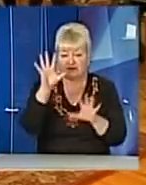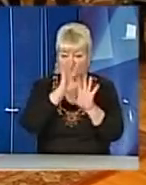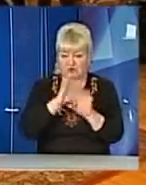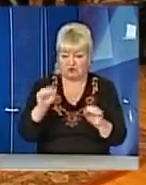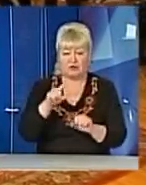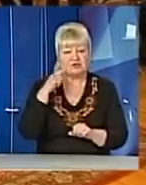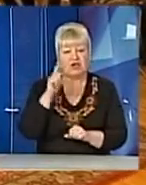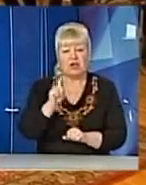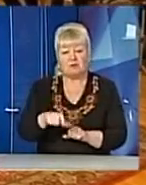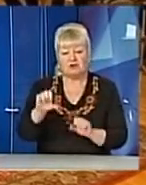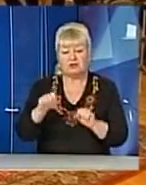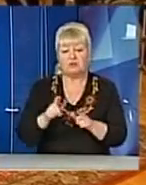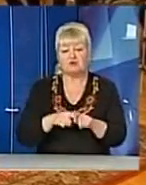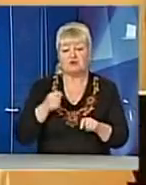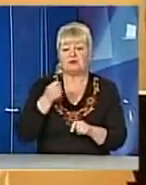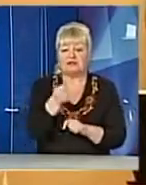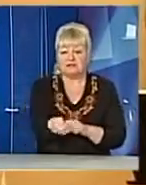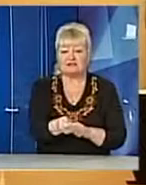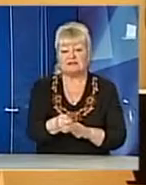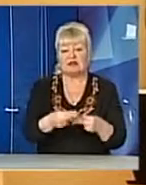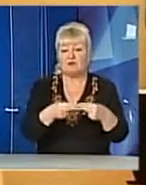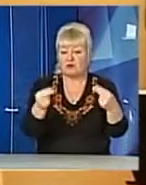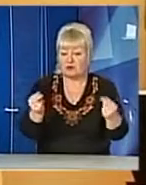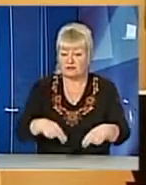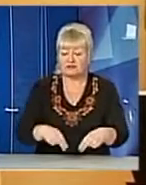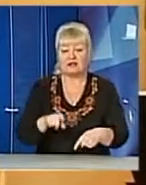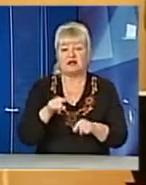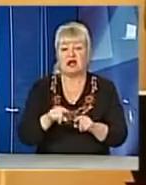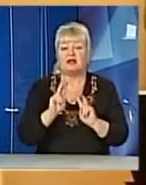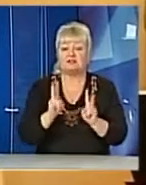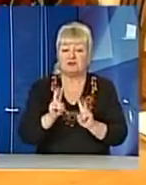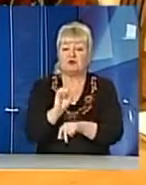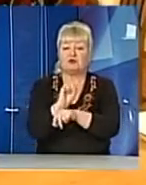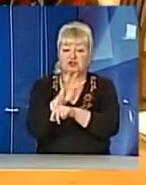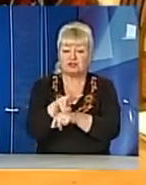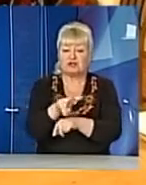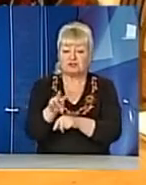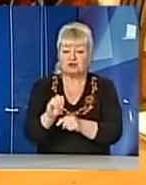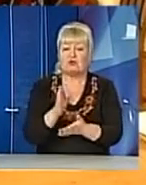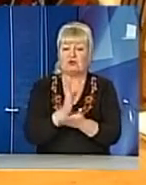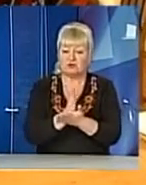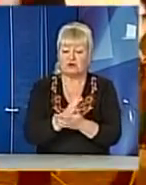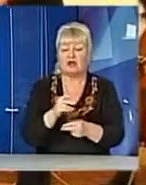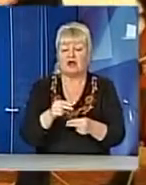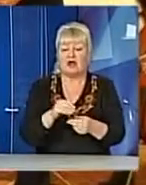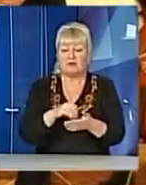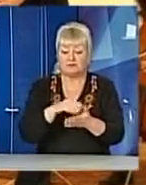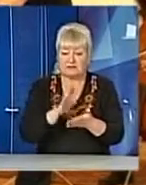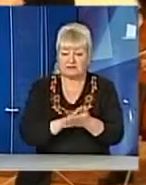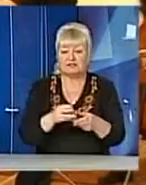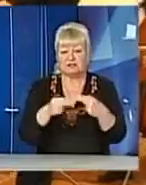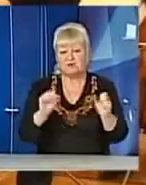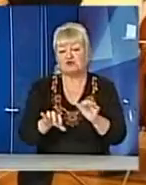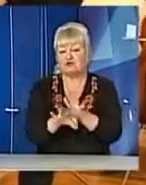зможуть подати заяву про державну реєстрацію шлюбу, а ті, кому на 14 лютого призначена реєстрація, зможуть одружитися у вибраний